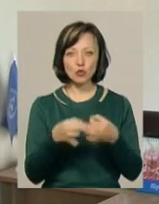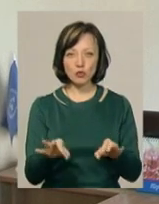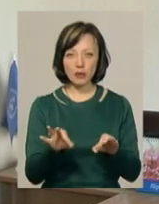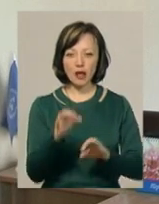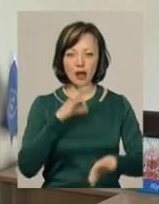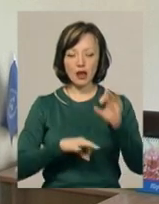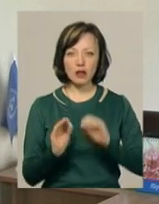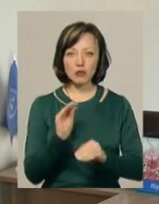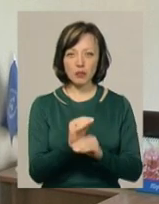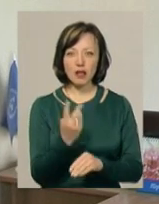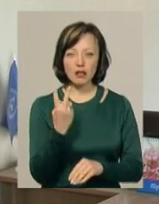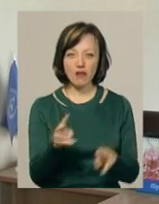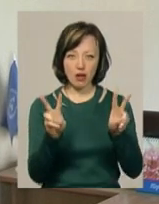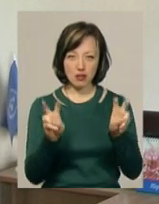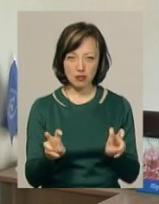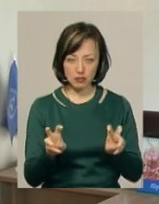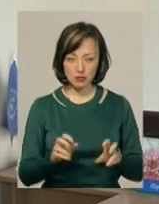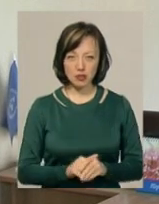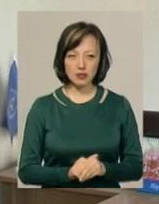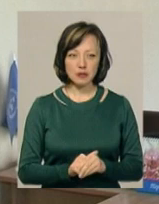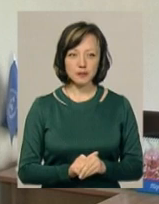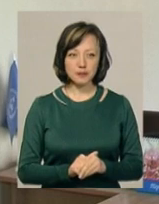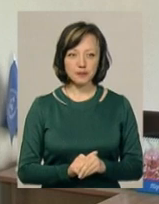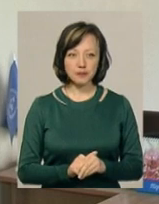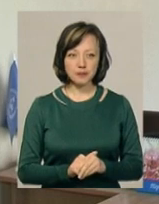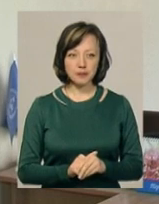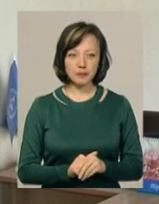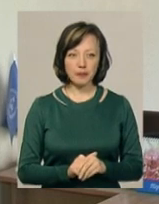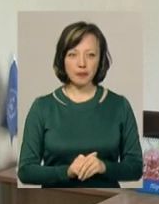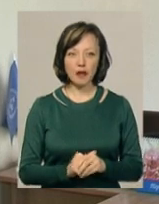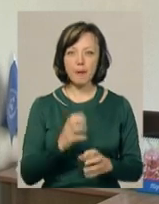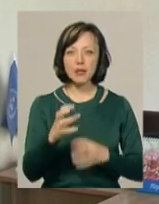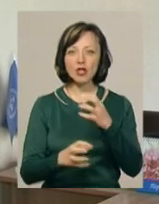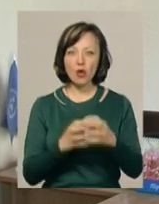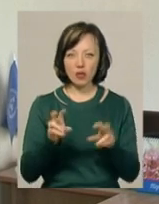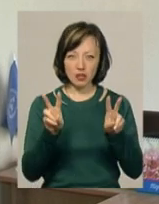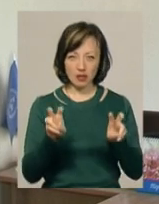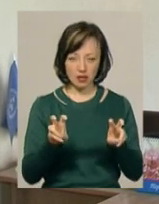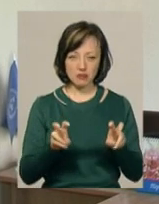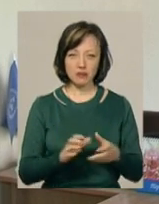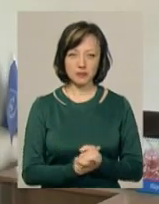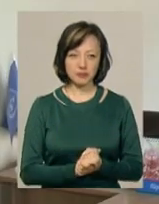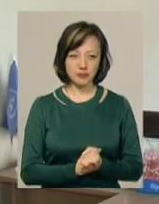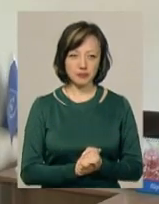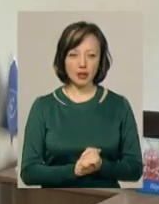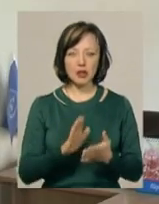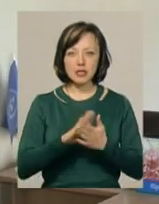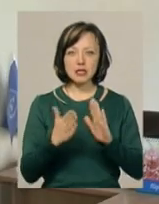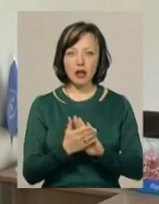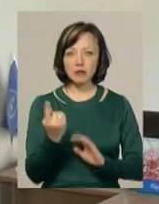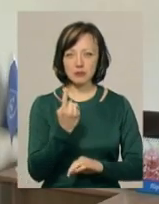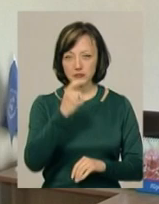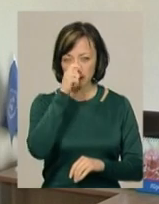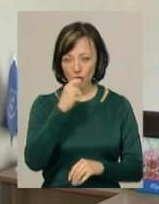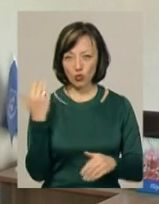Туди додалось два лікарських засоби, дві міжнародних непатентованих назви – це «Лазертан» та «Глібенкламід». Станом на перше